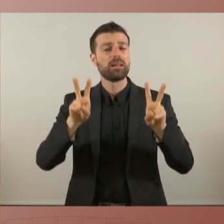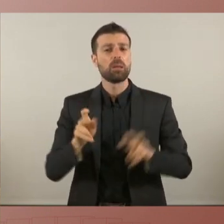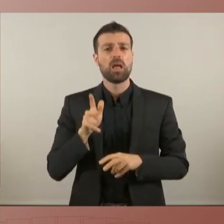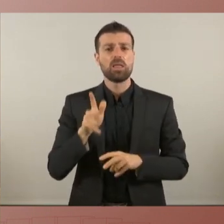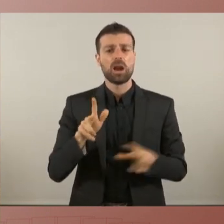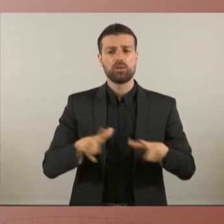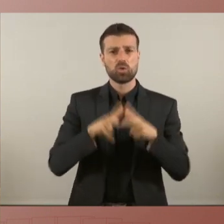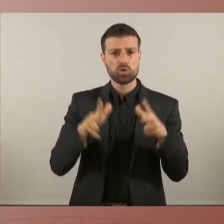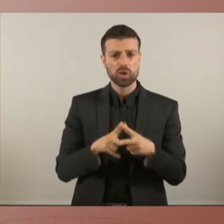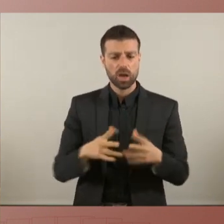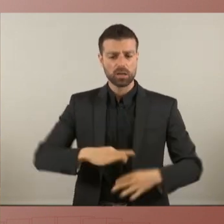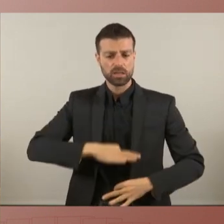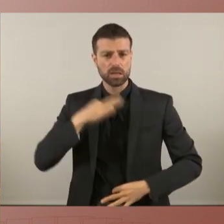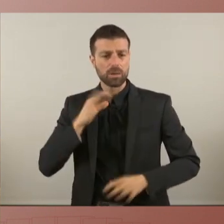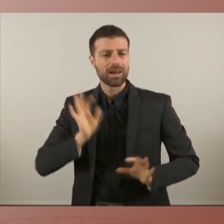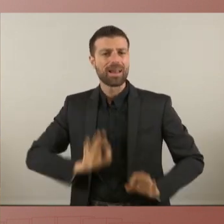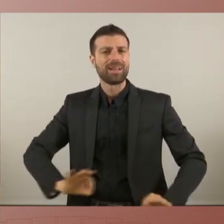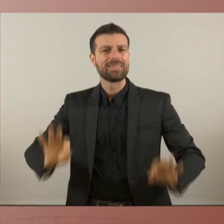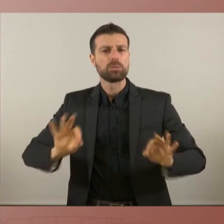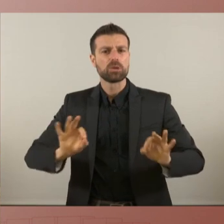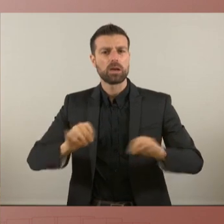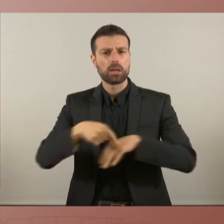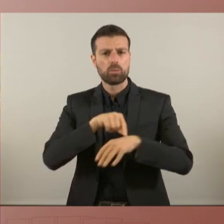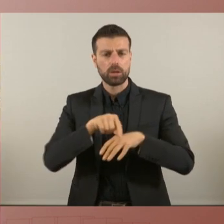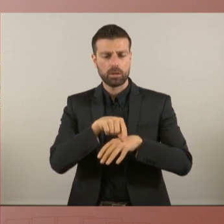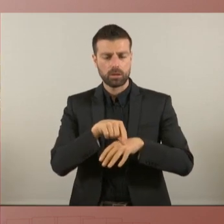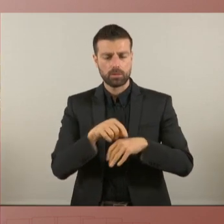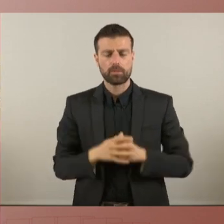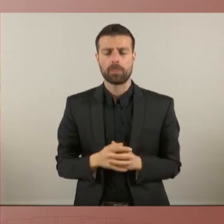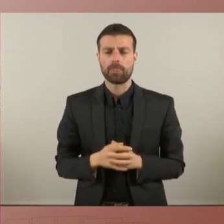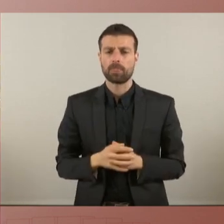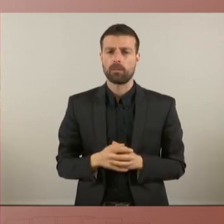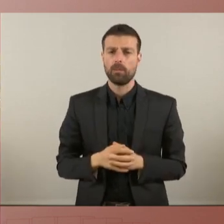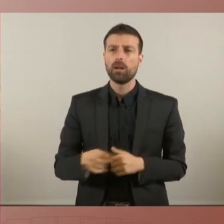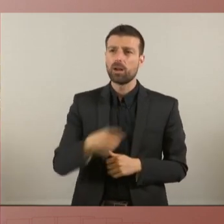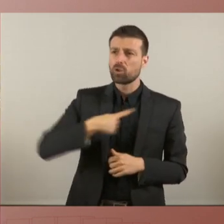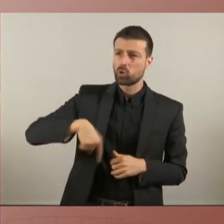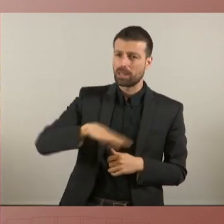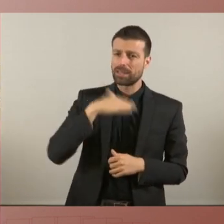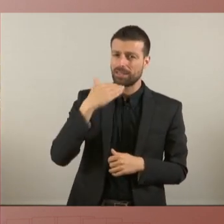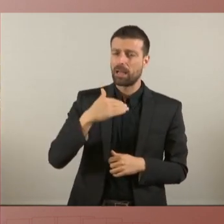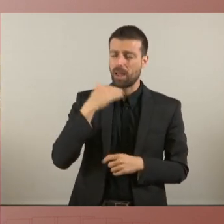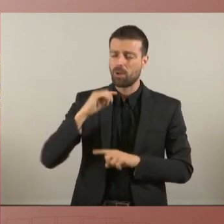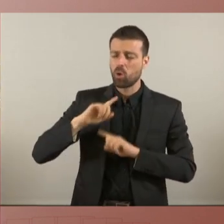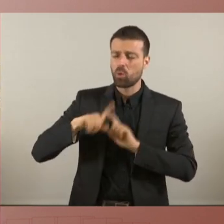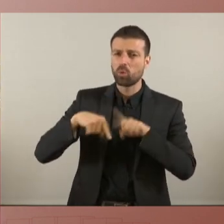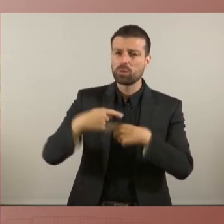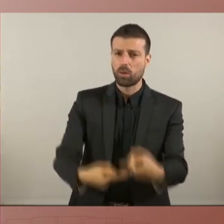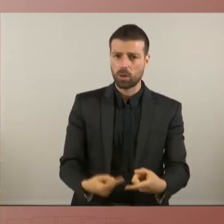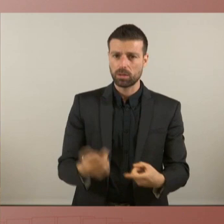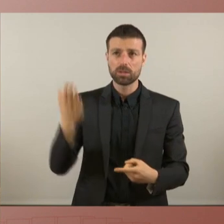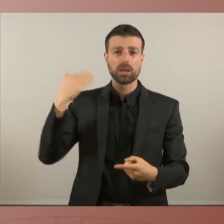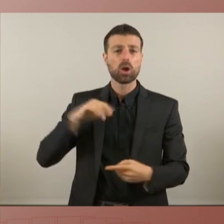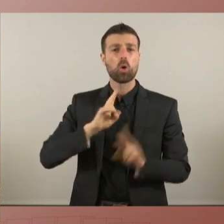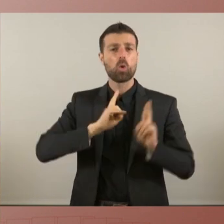permanent d'excepcionalitat política ja ho sabem quines van ser les conseqüències de l